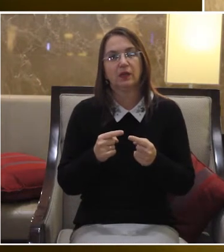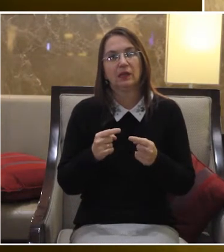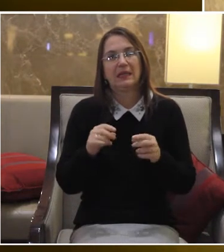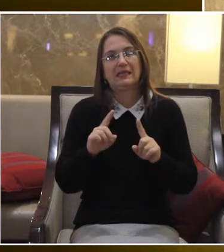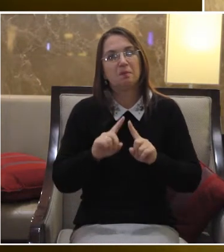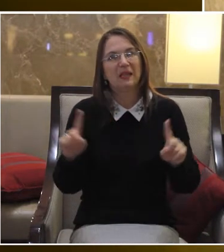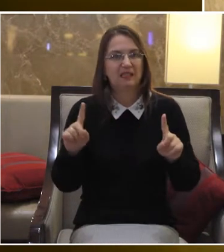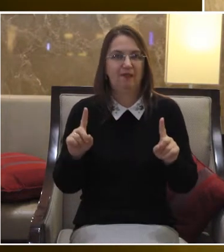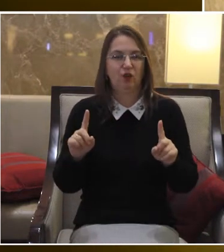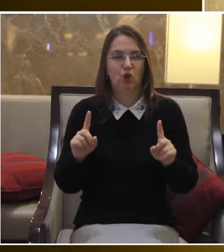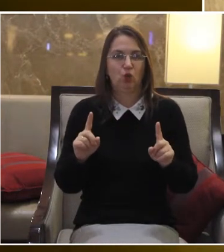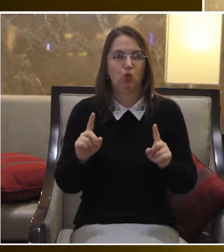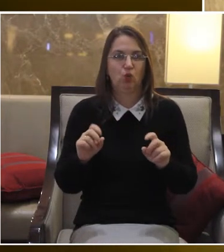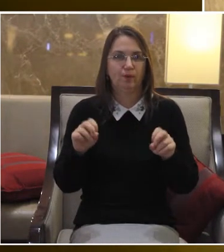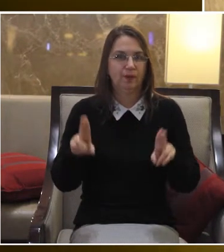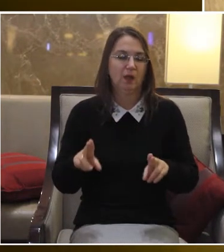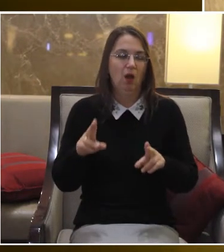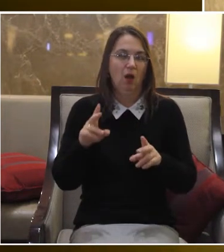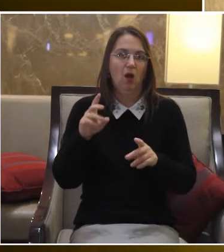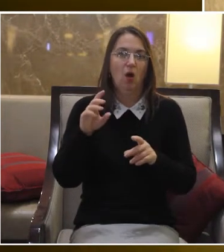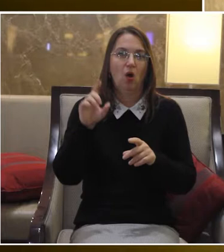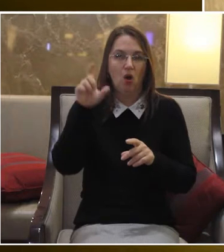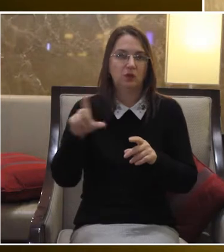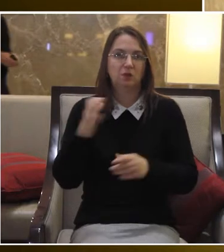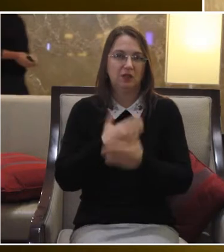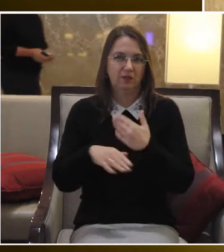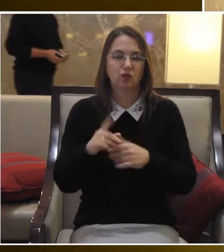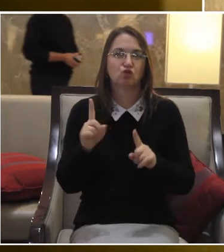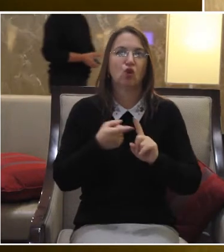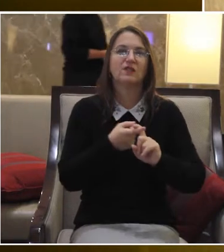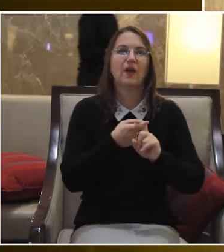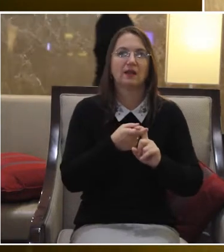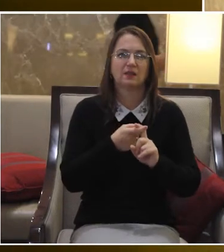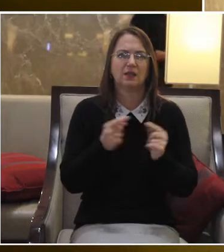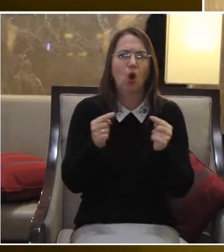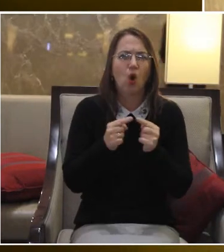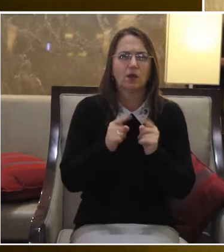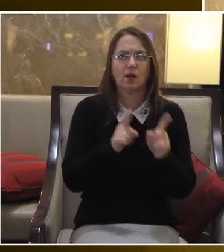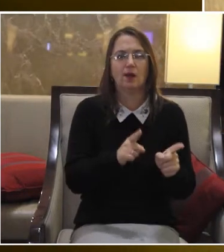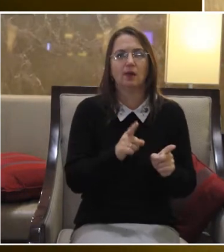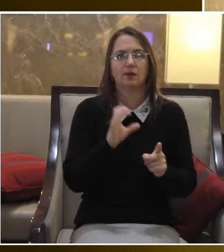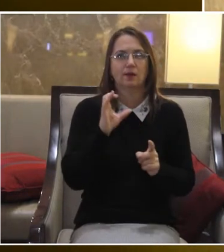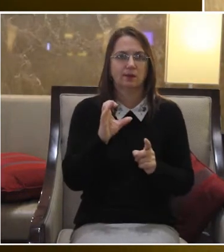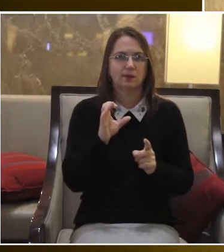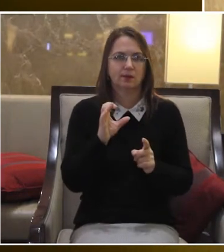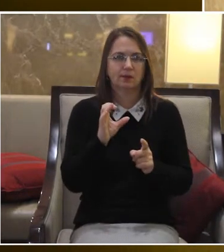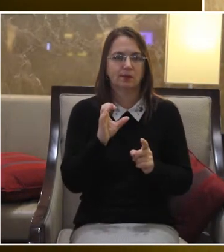осіб з інвалідністю, те, що пов'язано саме з її,